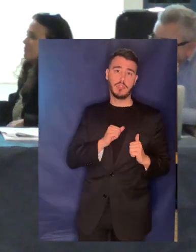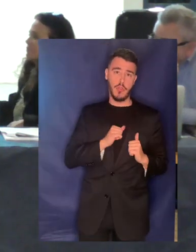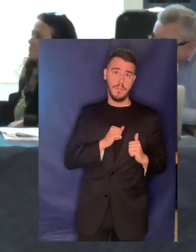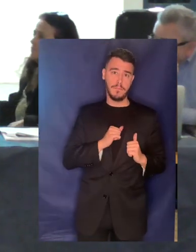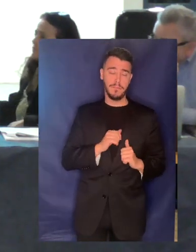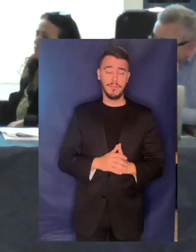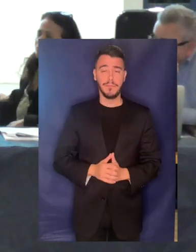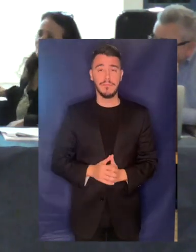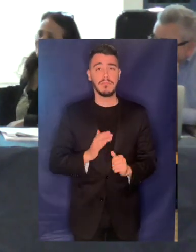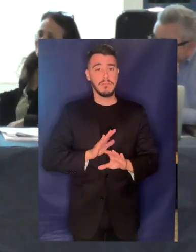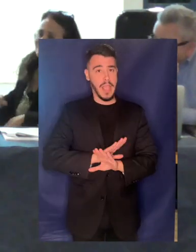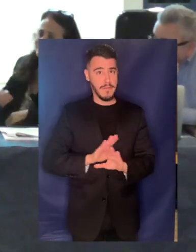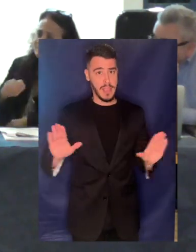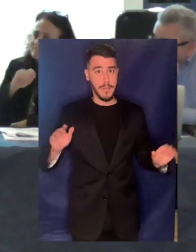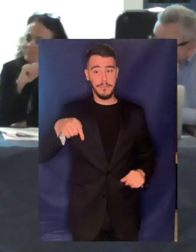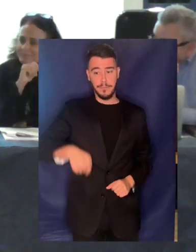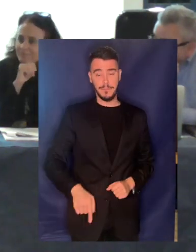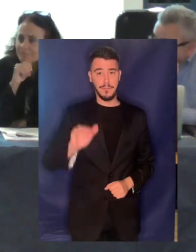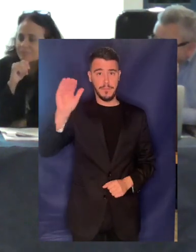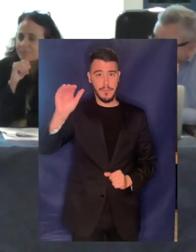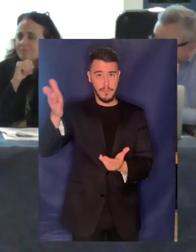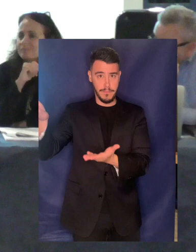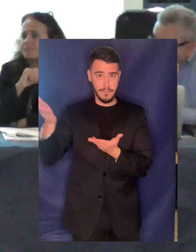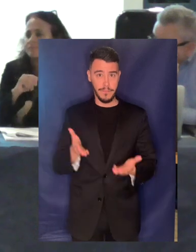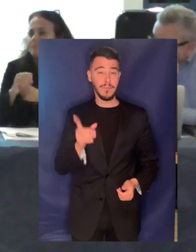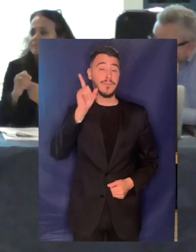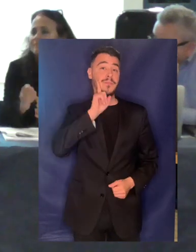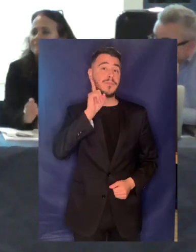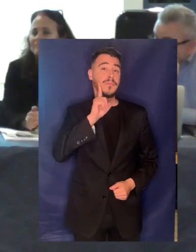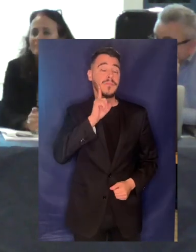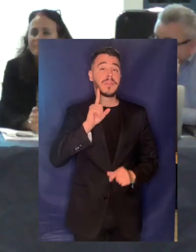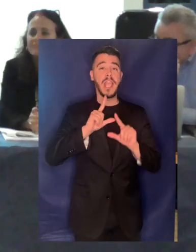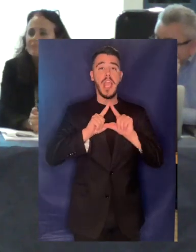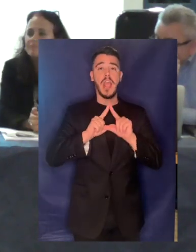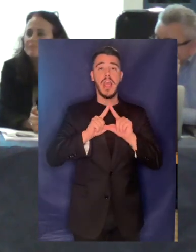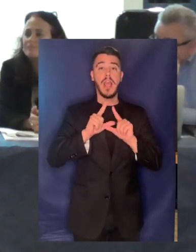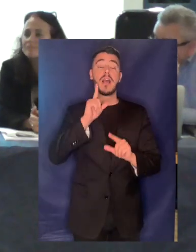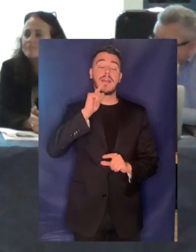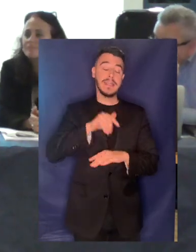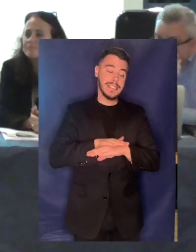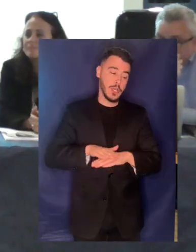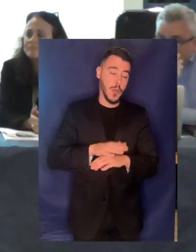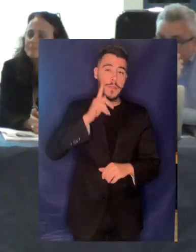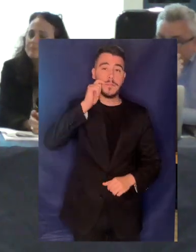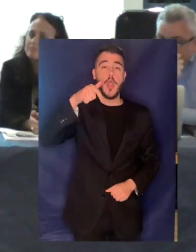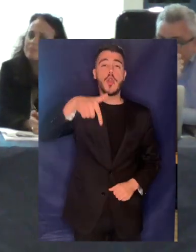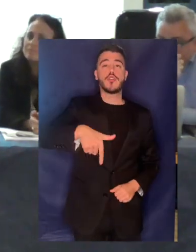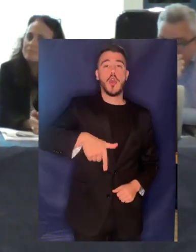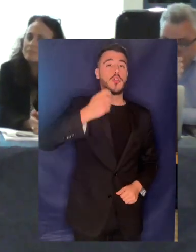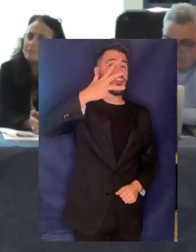τώρα καλώς στο βήμα τη Ρένα Τιδούρου τον Γιώργο τον Αλεξανδράκη